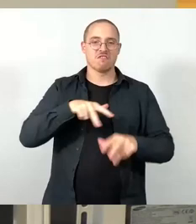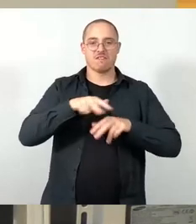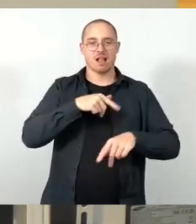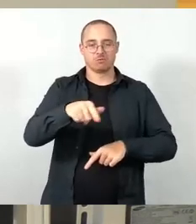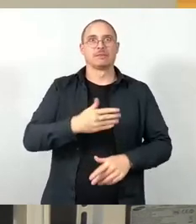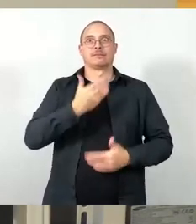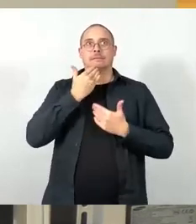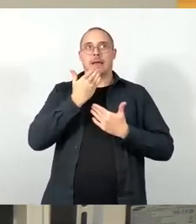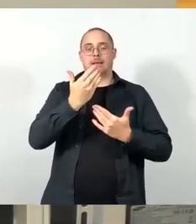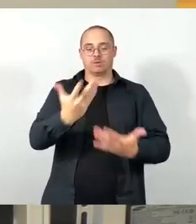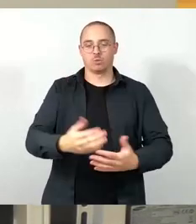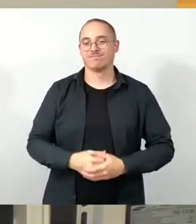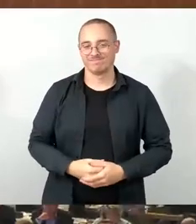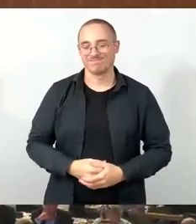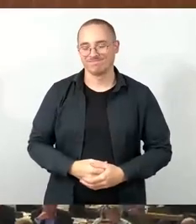Danke.